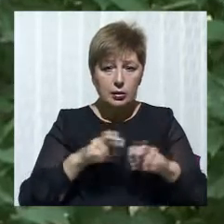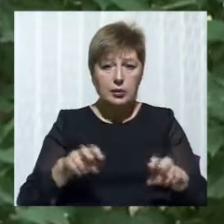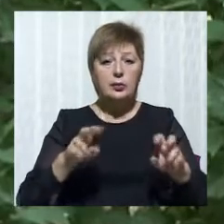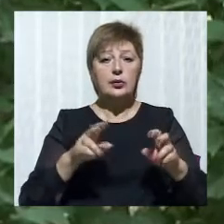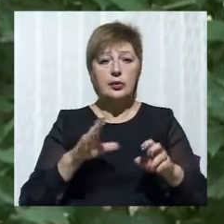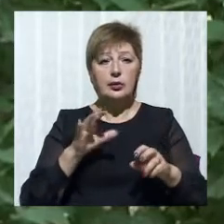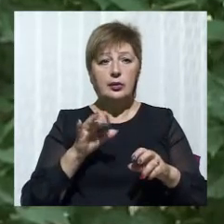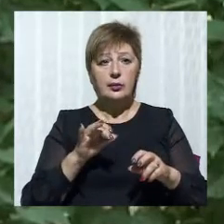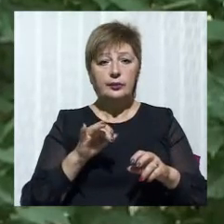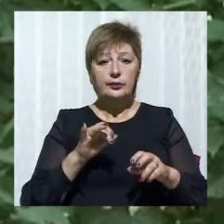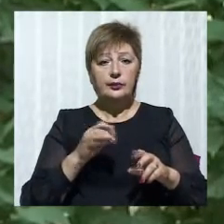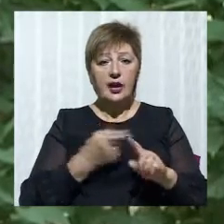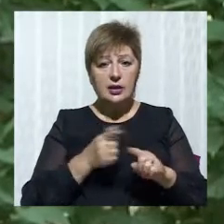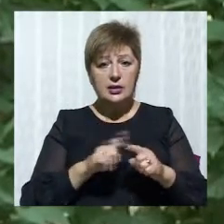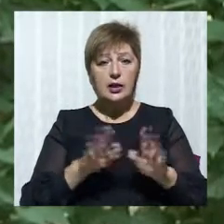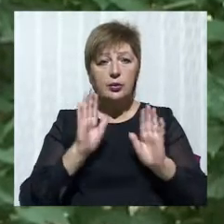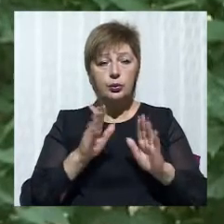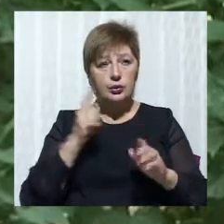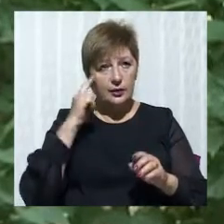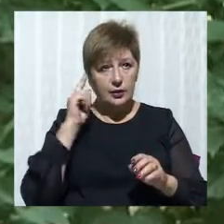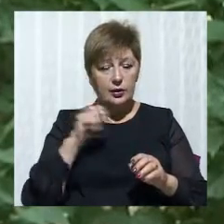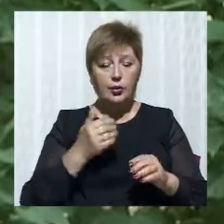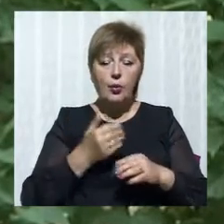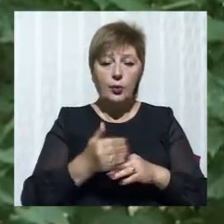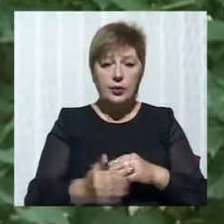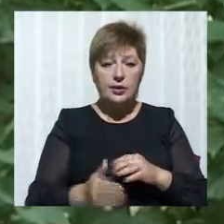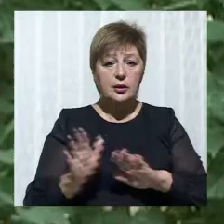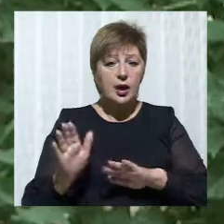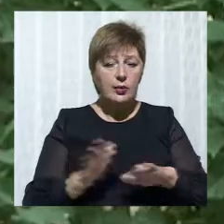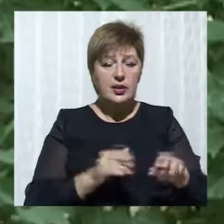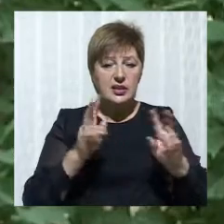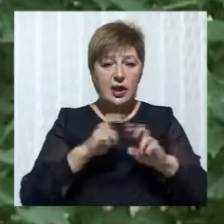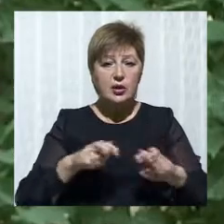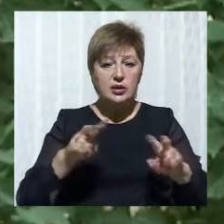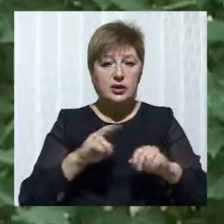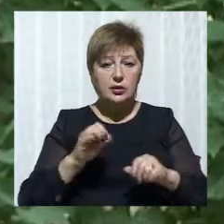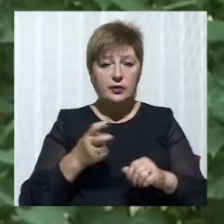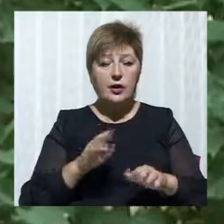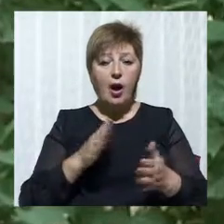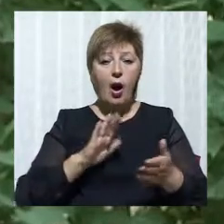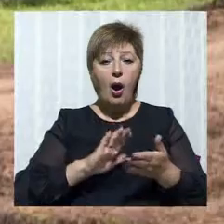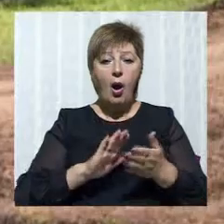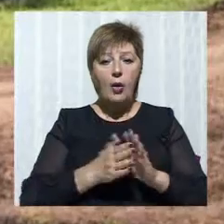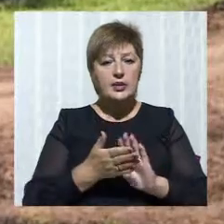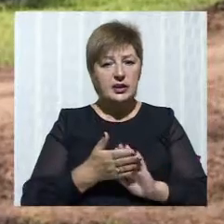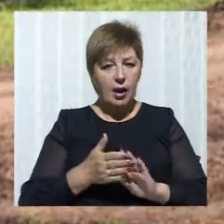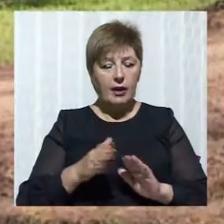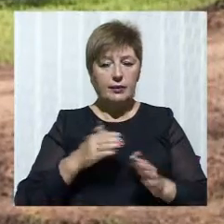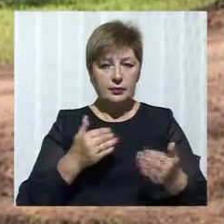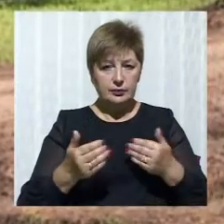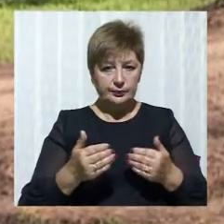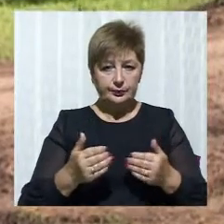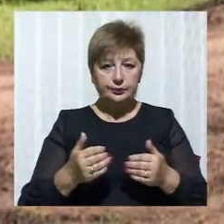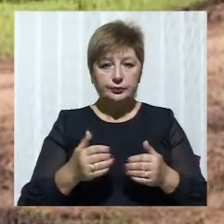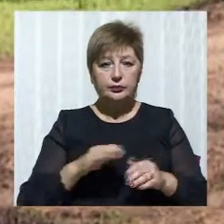правовій кваліфікації, це буде вже відомо дещо підніше після розслідування обставин даної події. Через підтоплення